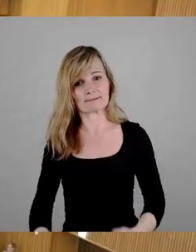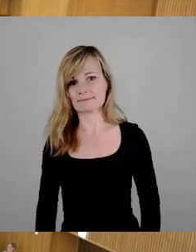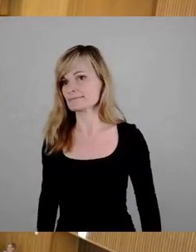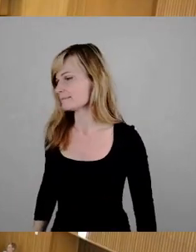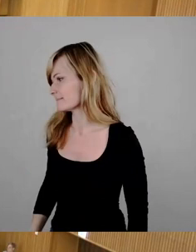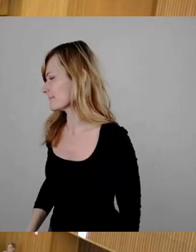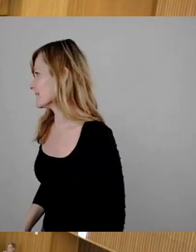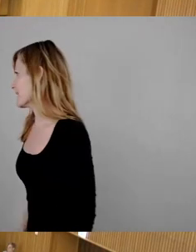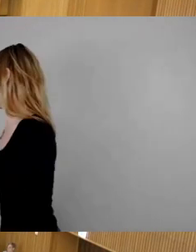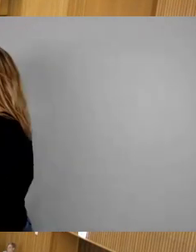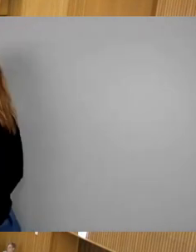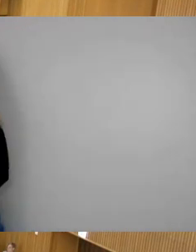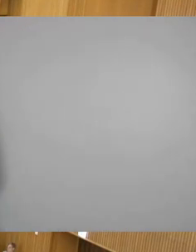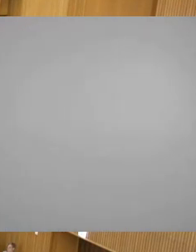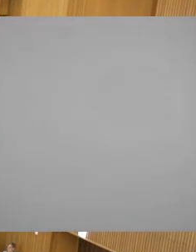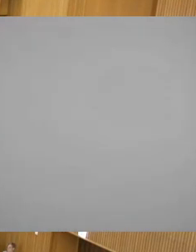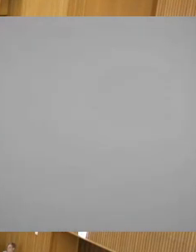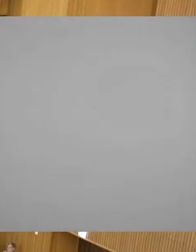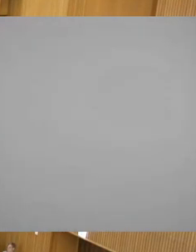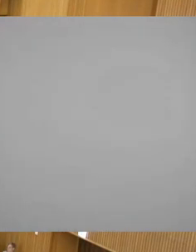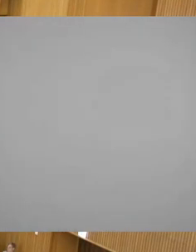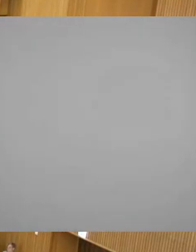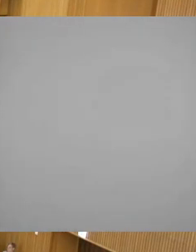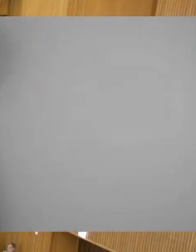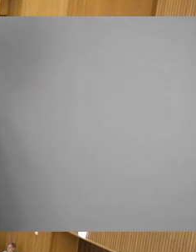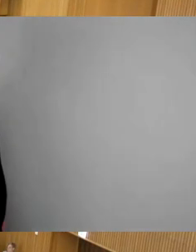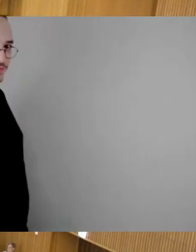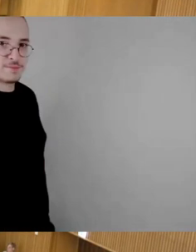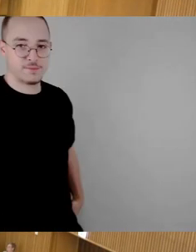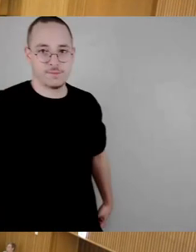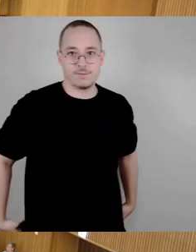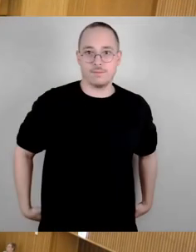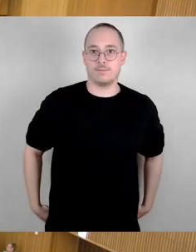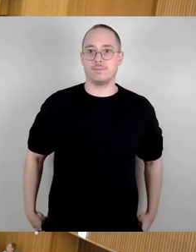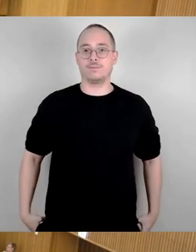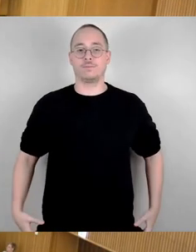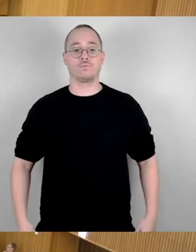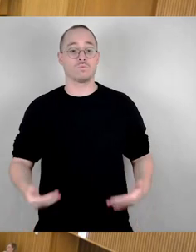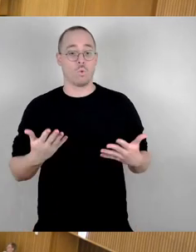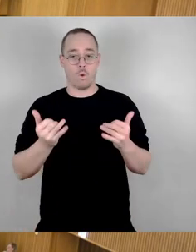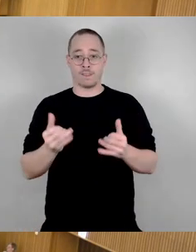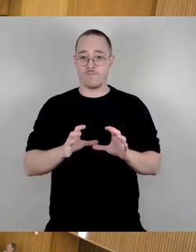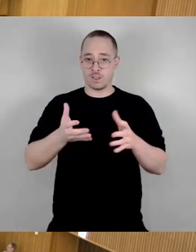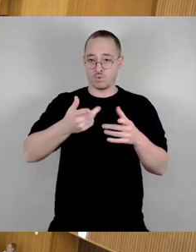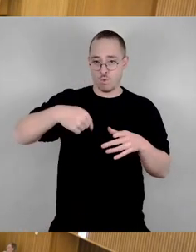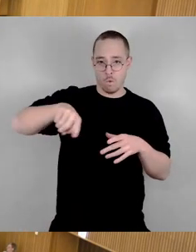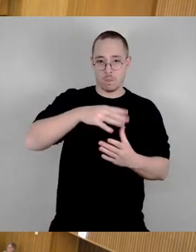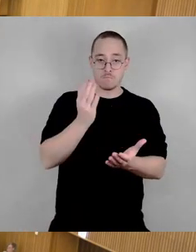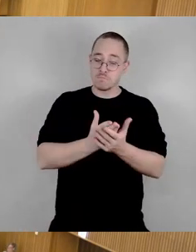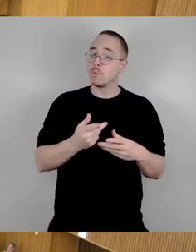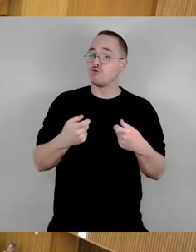So, damit sind wir durch die Fraktionsrunde durch mit spannenden Beiträgen. Jetzt haben wir weitere Wortmeldungen. Frau Abel.